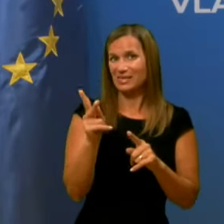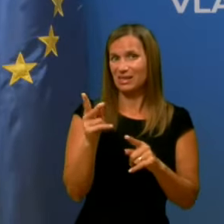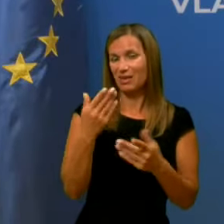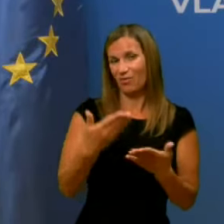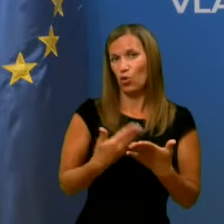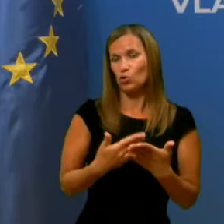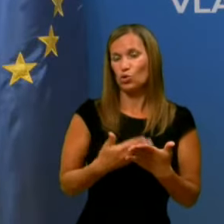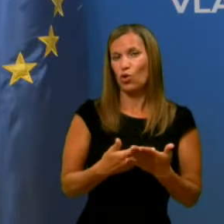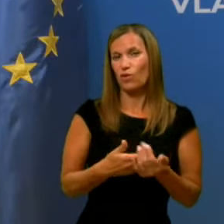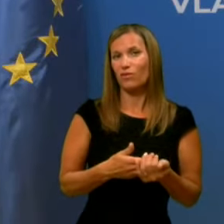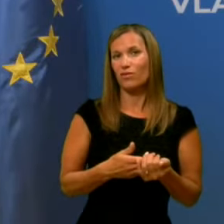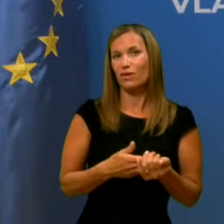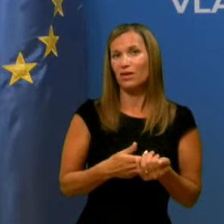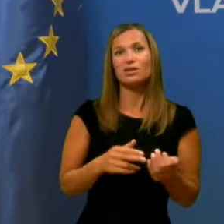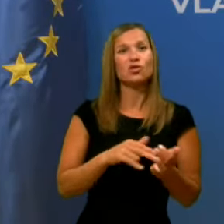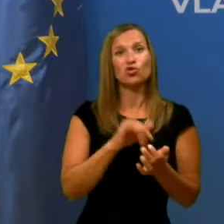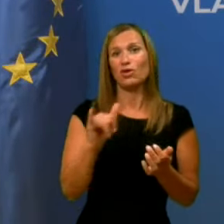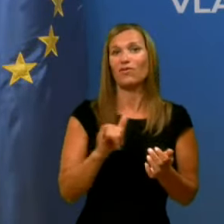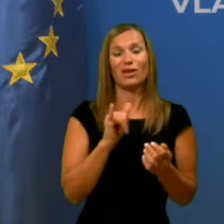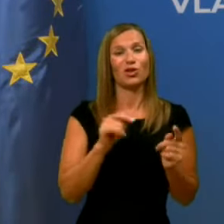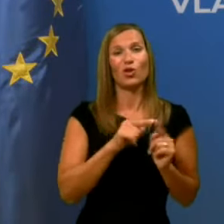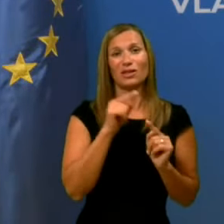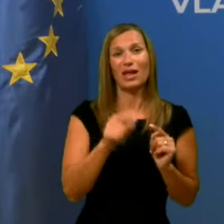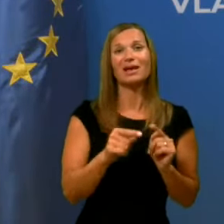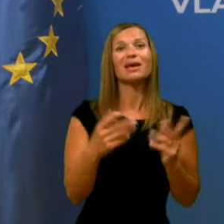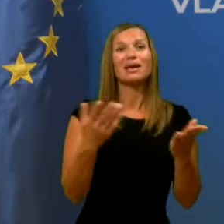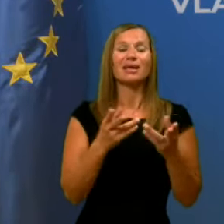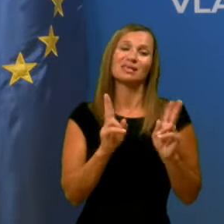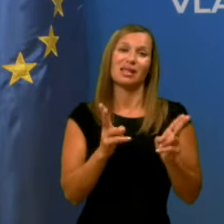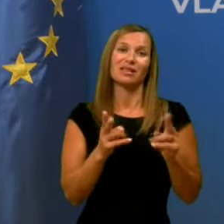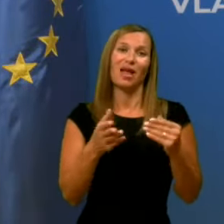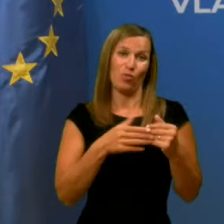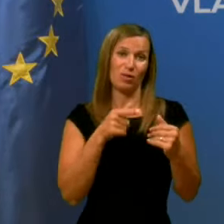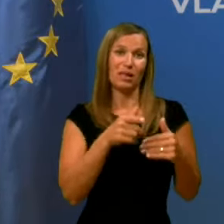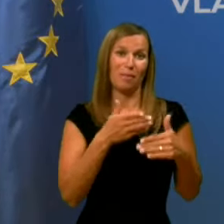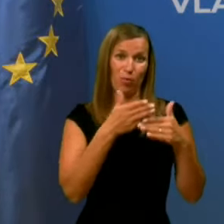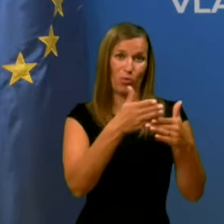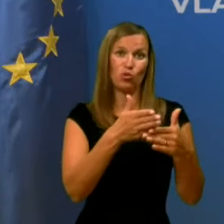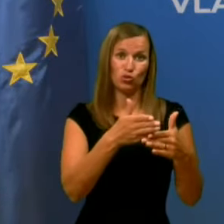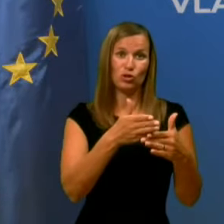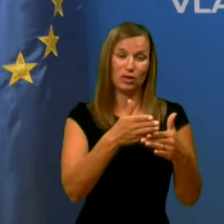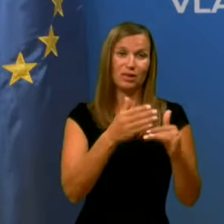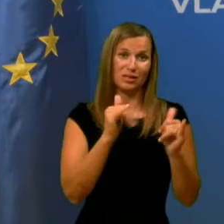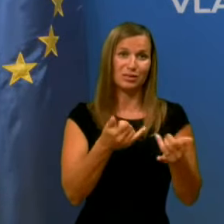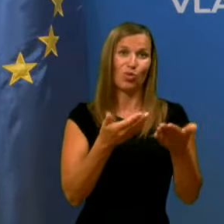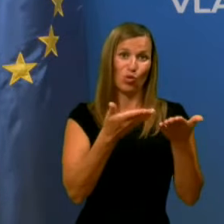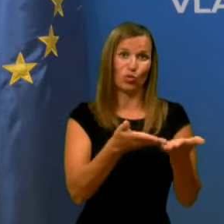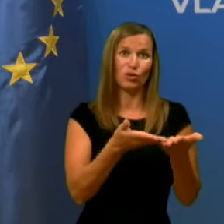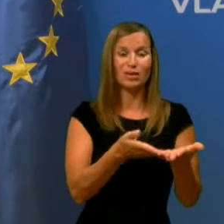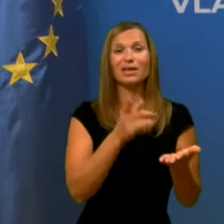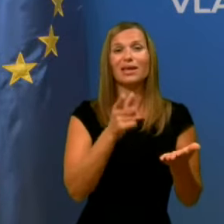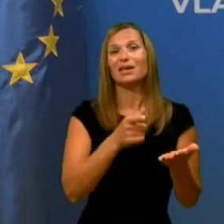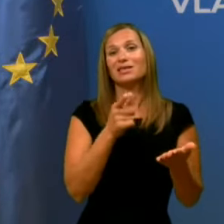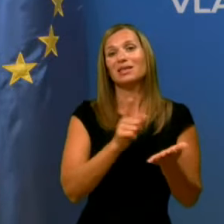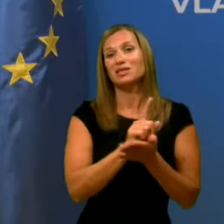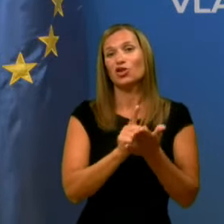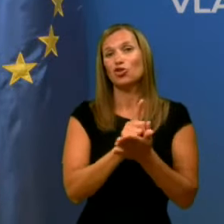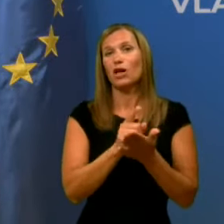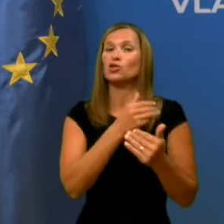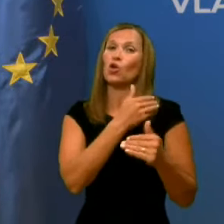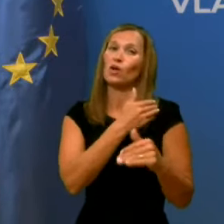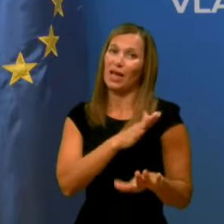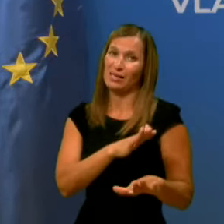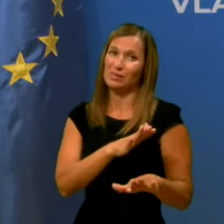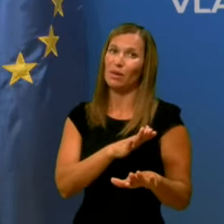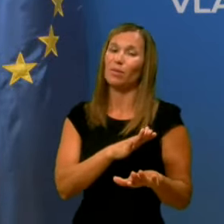če gledam, so še vedno takšne, kjer se da ob tej pomoči, ki smo im jo nudili in za začasno razbremenitvijo še vedno